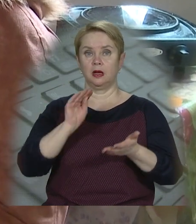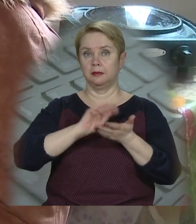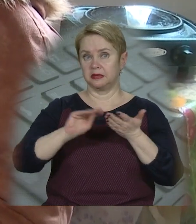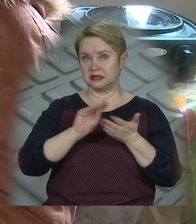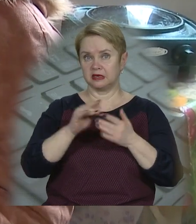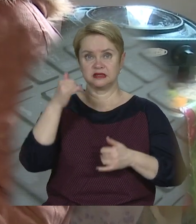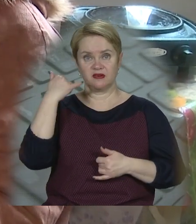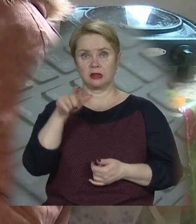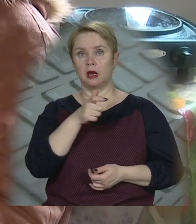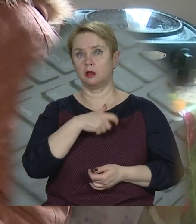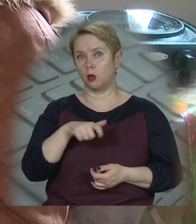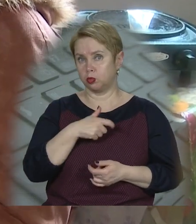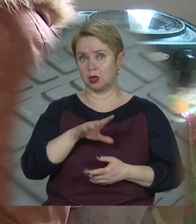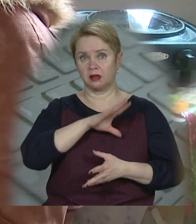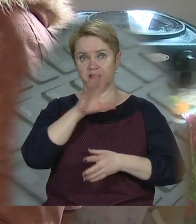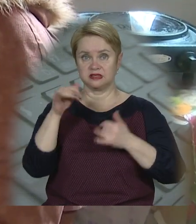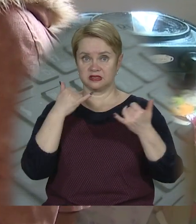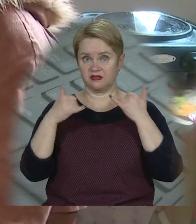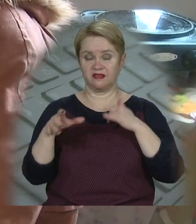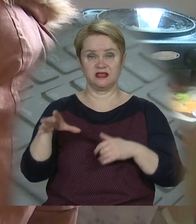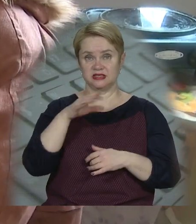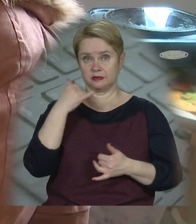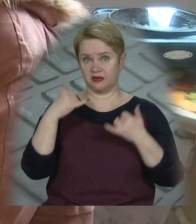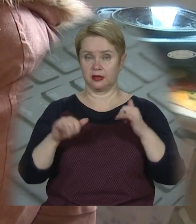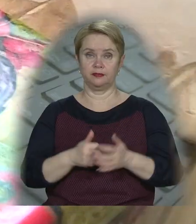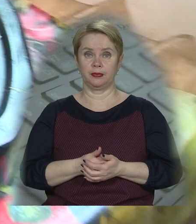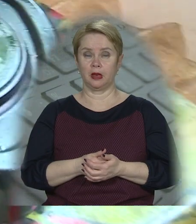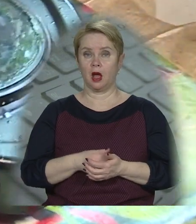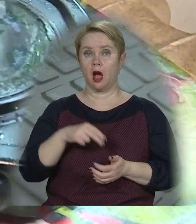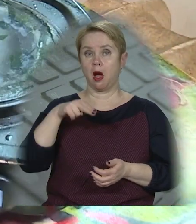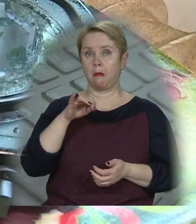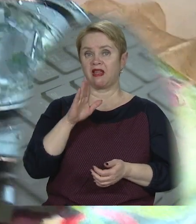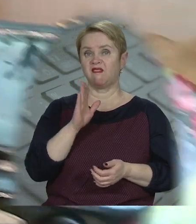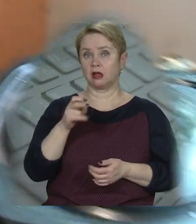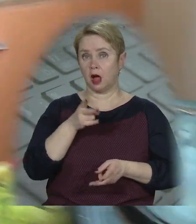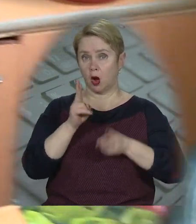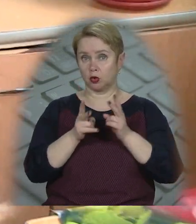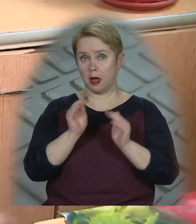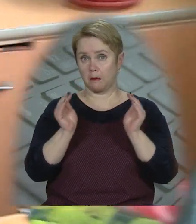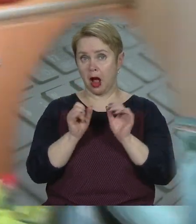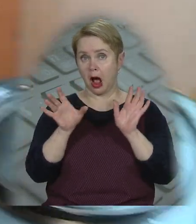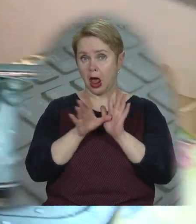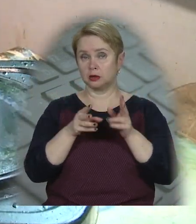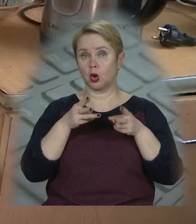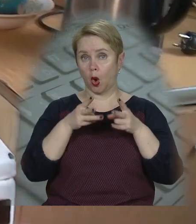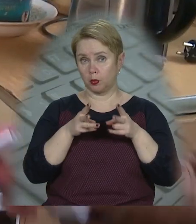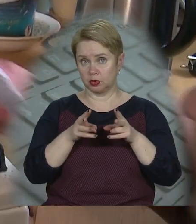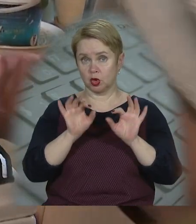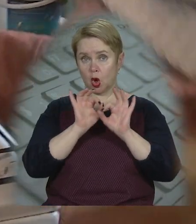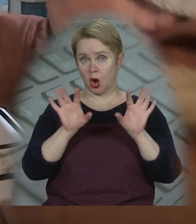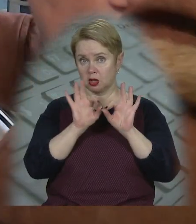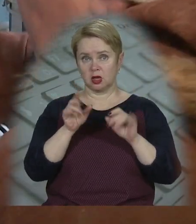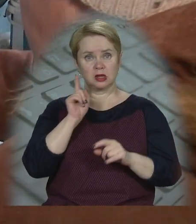Писала депутат, дзвонила депутатам сама, всім депутатам дзвонила. Пані Валентина готує їжу на маленькій електропічці.